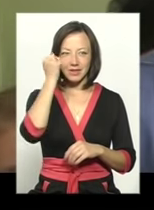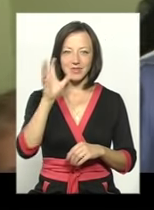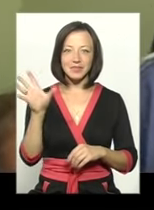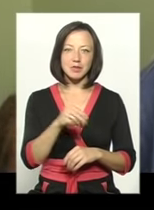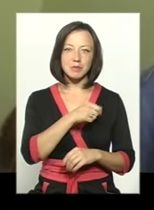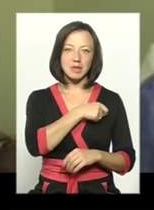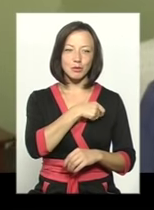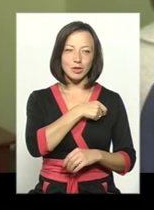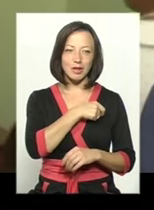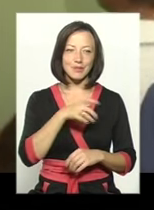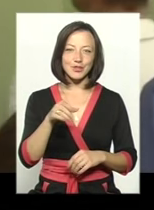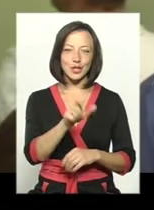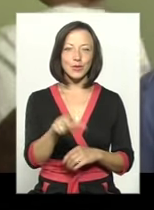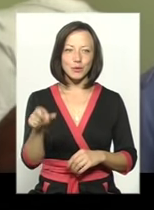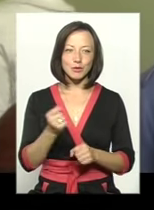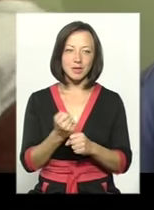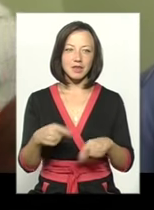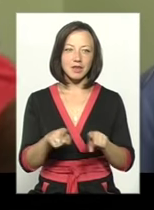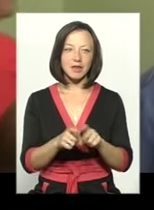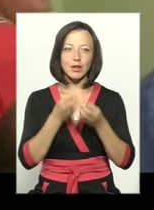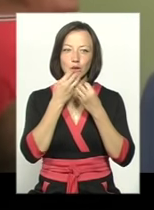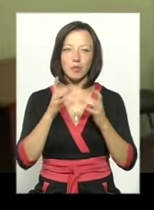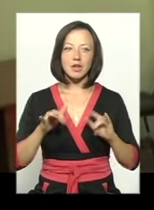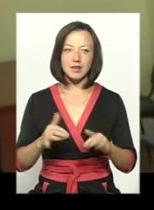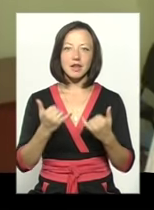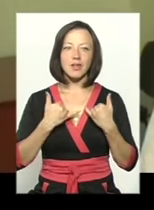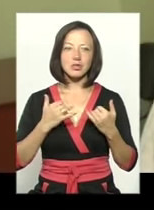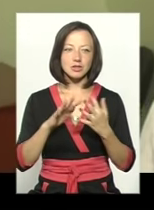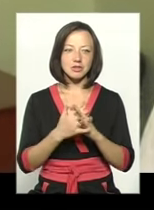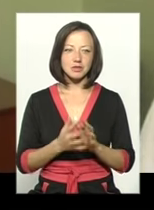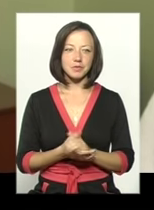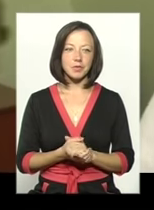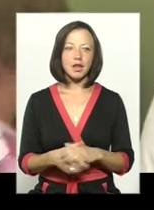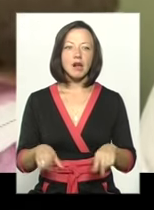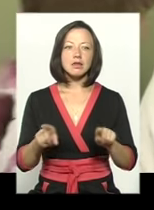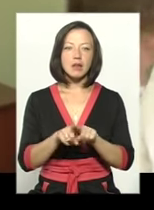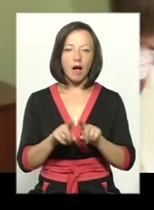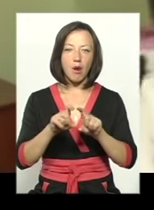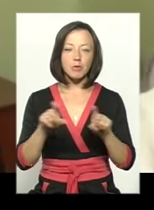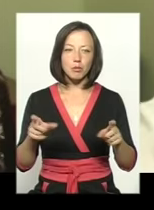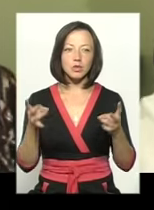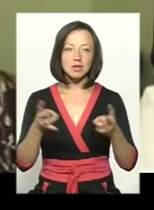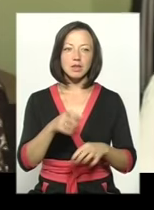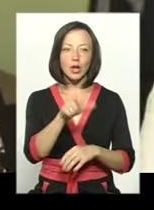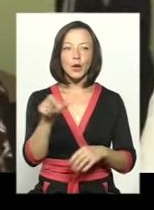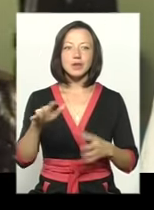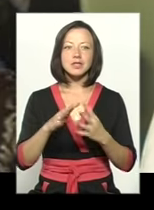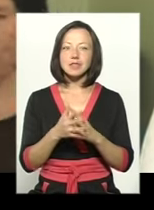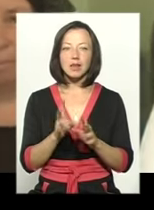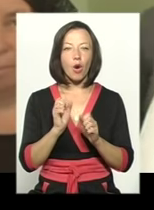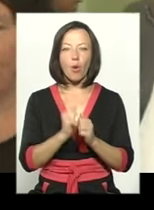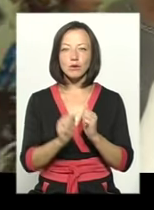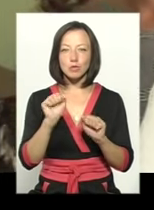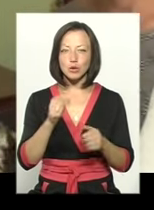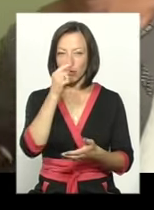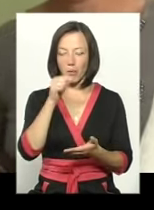депутатам, усім людям, що вони зробили таке добре діло в нас у селах. Така амбулаторія потрібна, тому що ми люди сільські, і не кожен